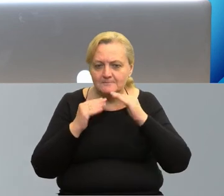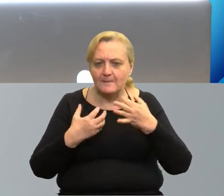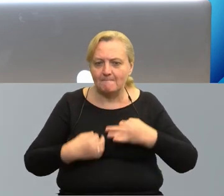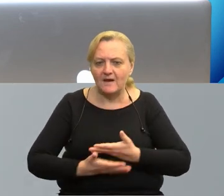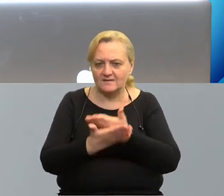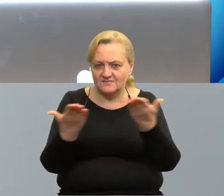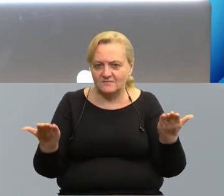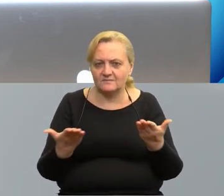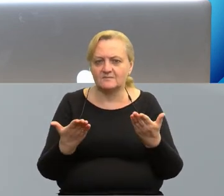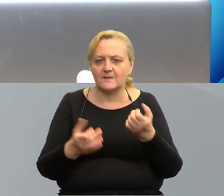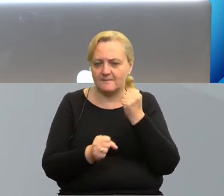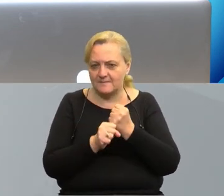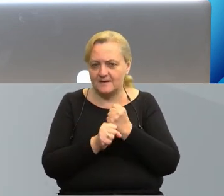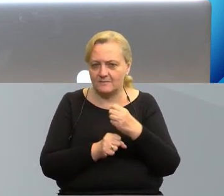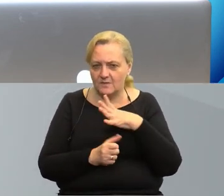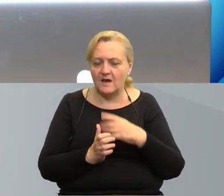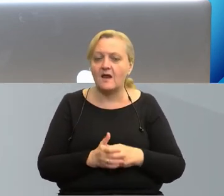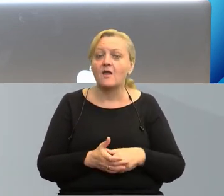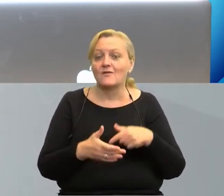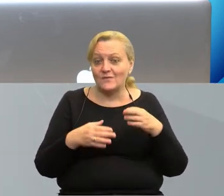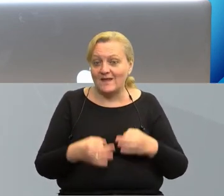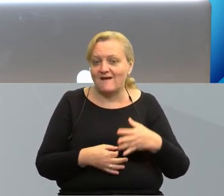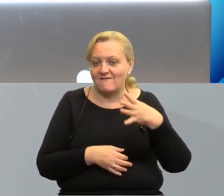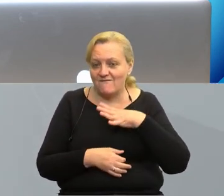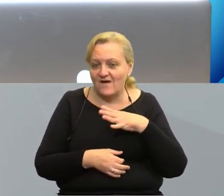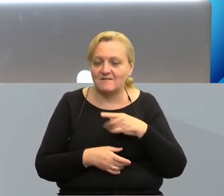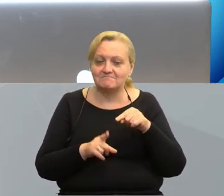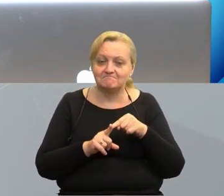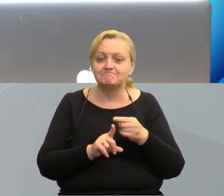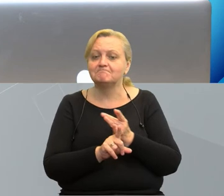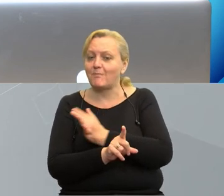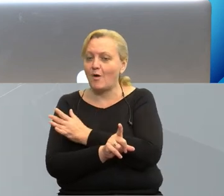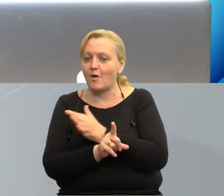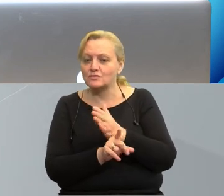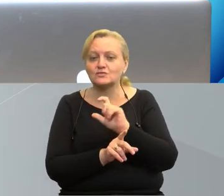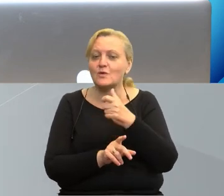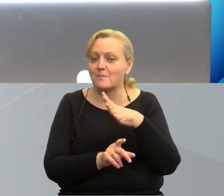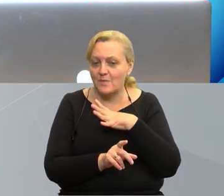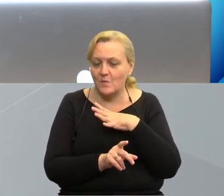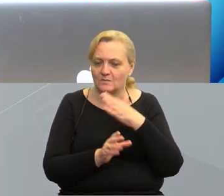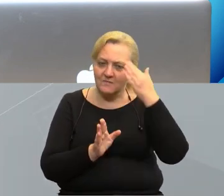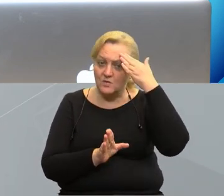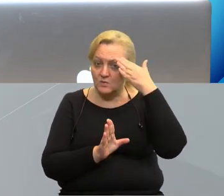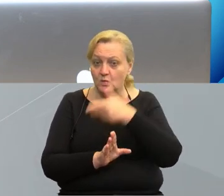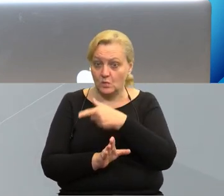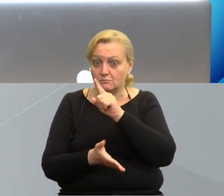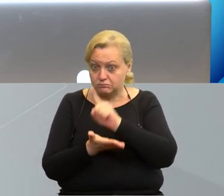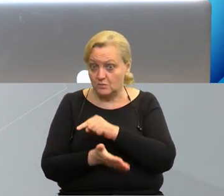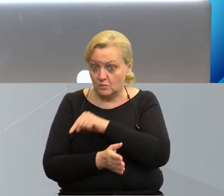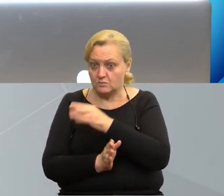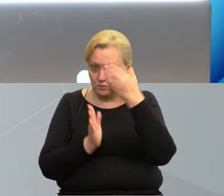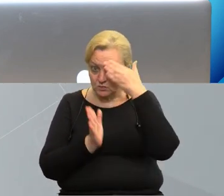Państwu zostały wypracowane, no to warto właśnie zajrzeć do tego katalogu, skupić się na tym, co już zostało